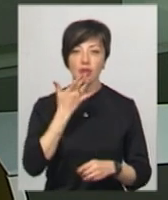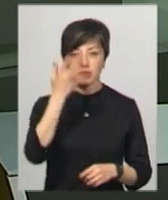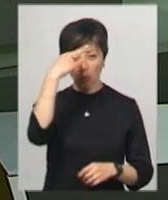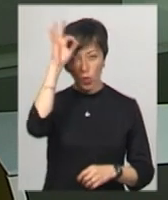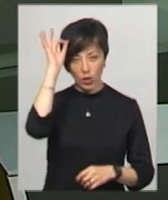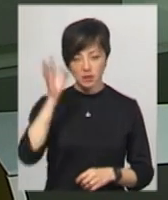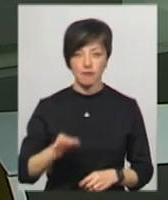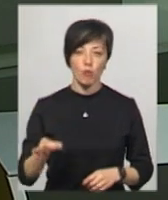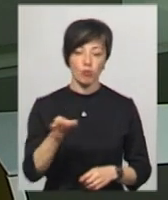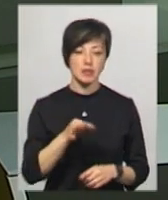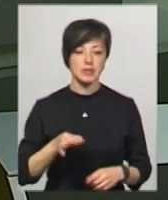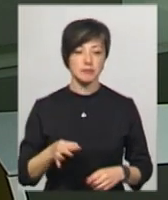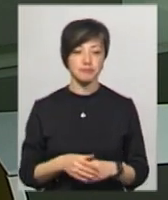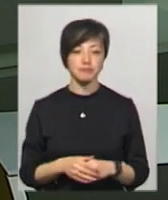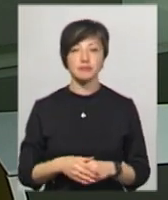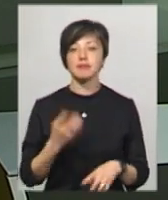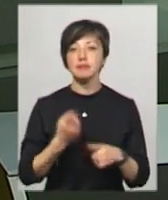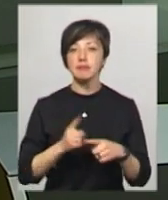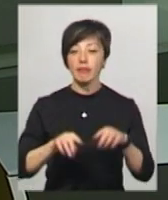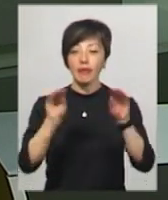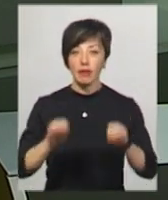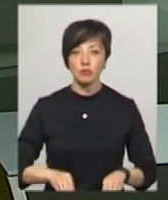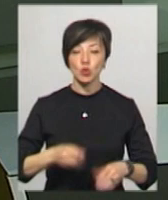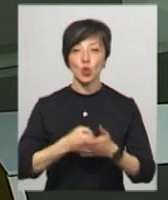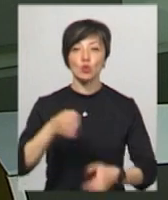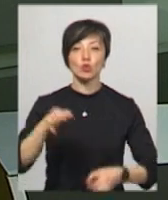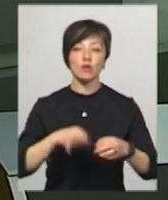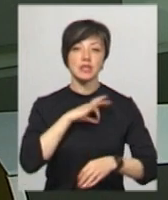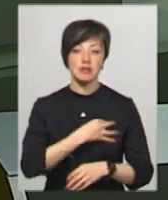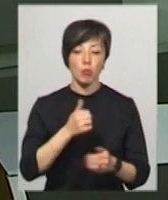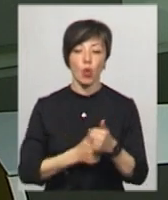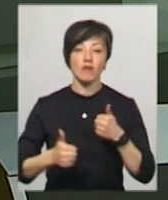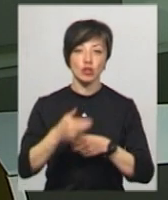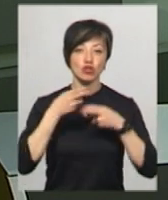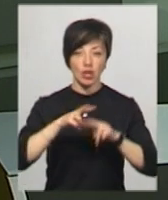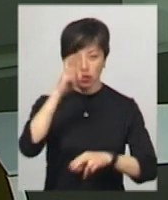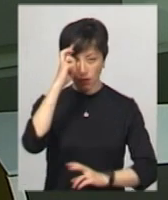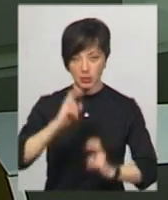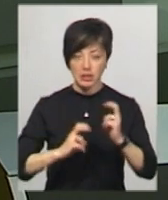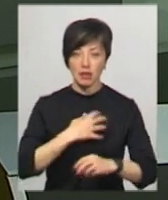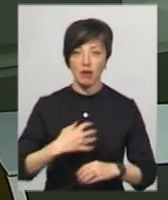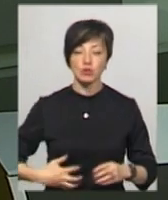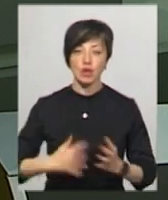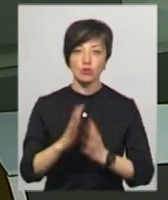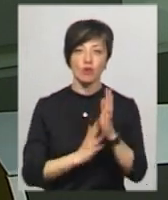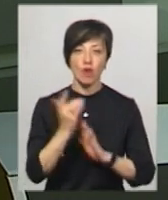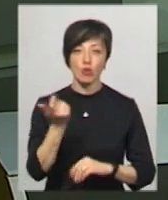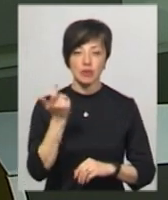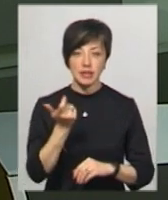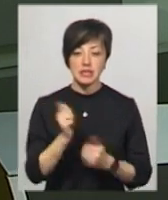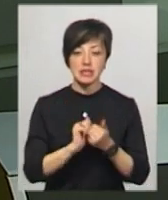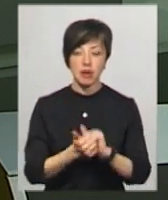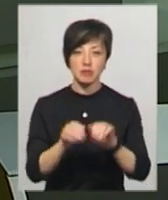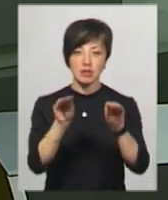Нацполіції в області Інна Глега. За даними досудового слідства, провідний інженер державного підприємства «Славутське лісове господарство»